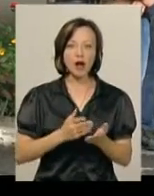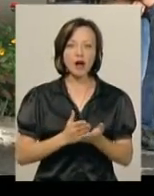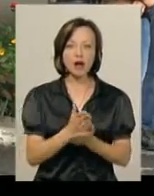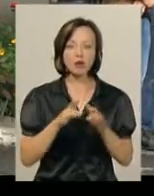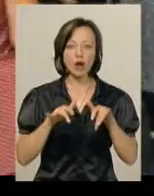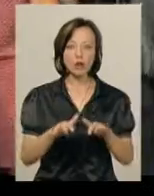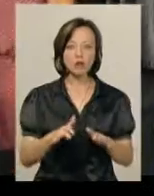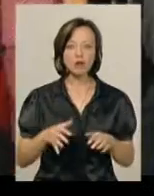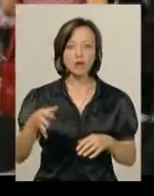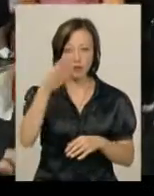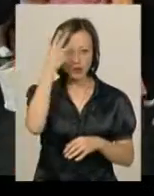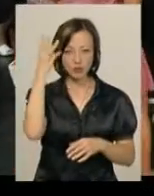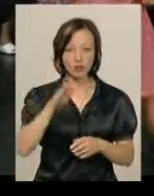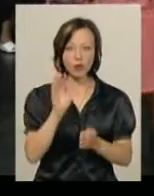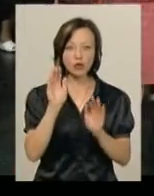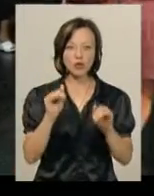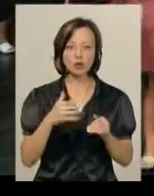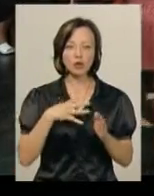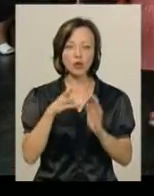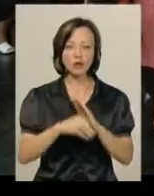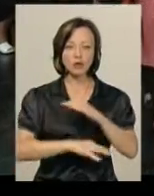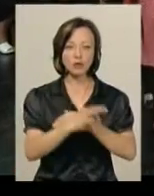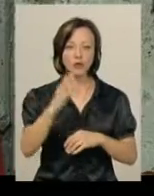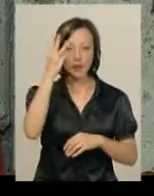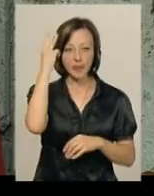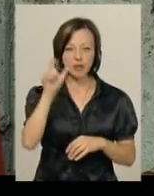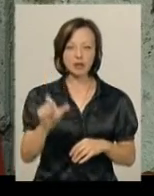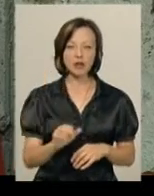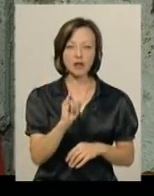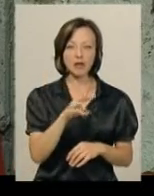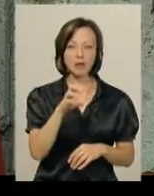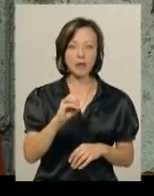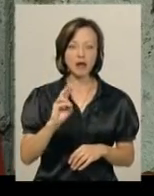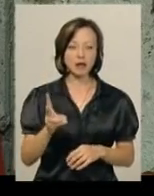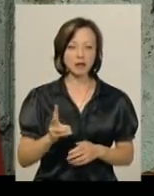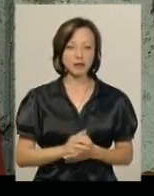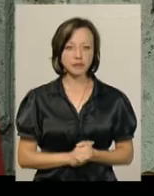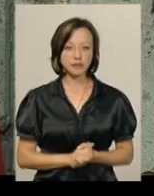обласному центрі. Нині тут прощаються із полеглим на сході хмельничанином Іваном Мельником.